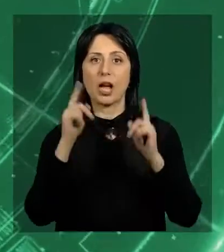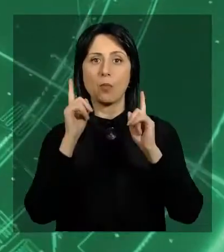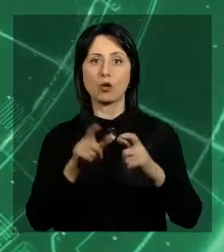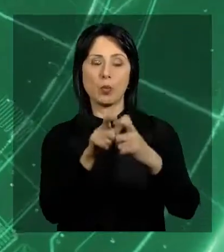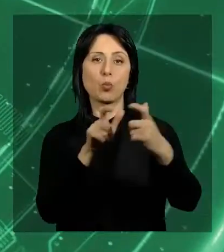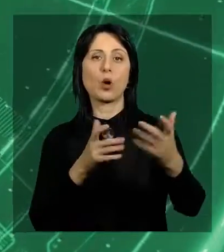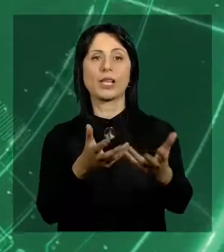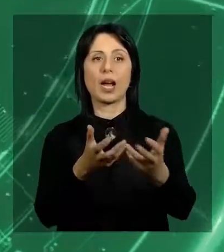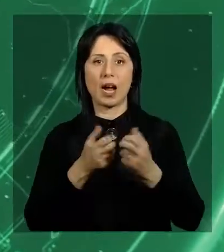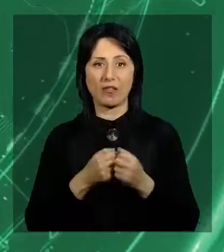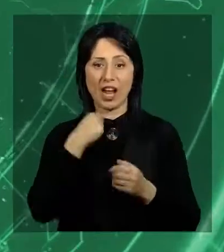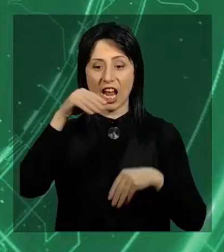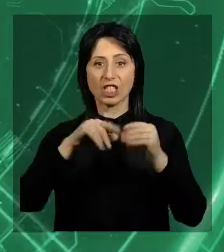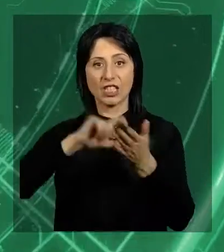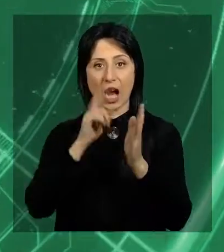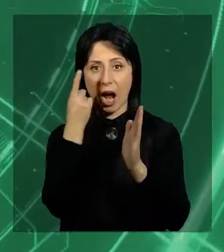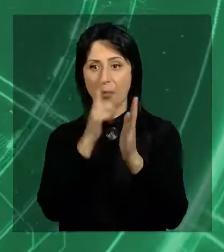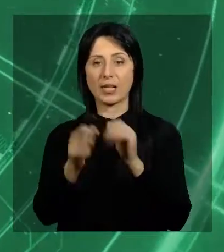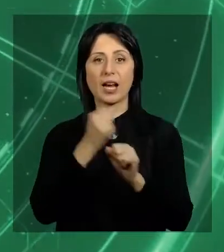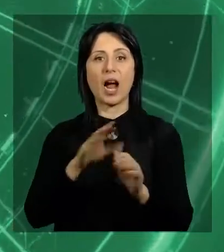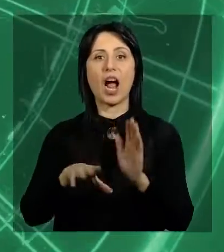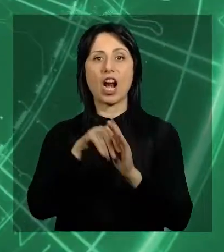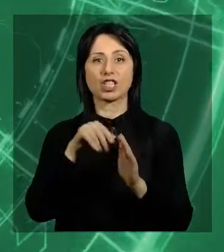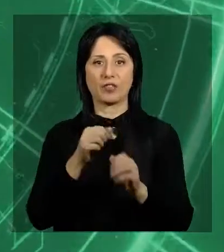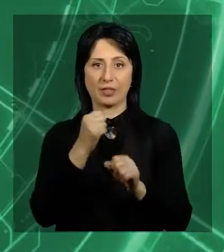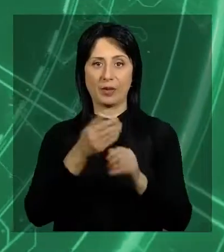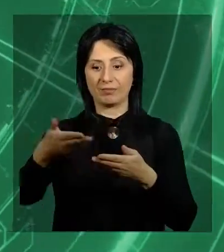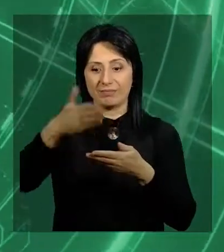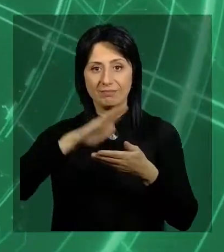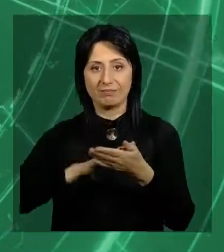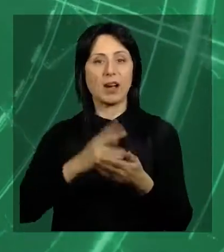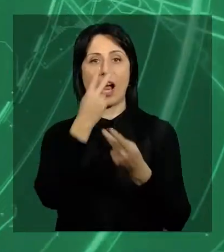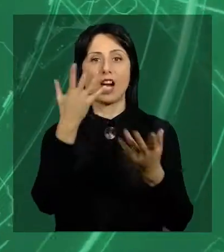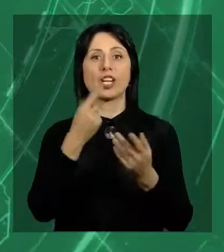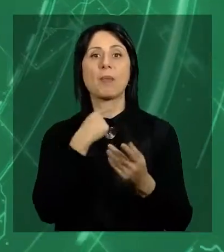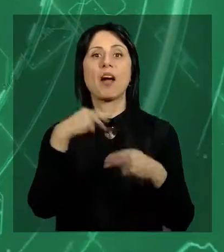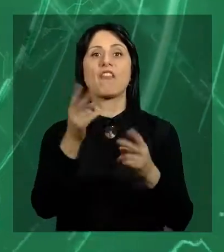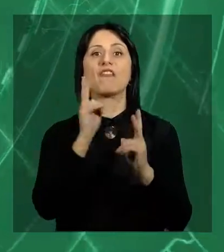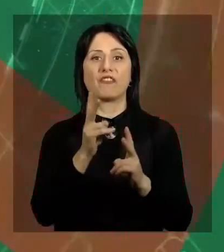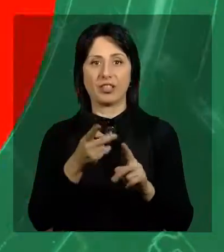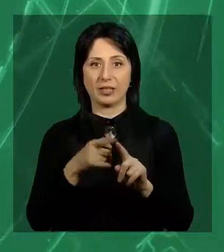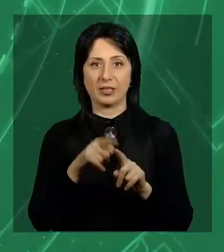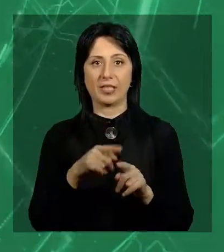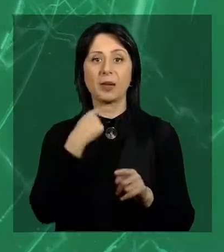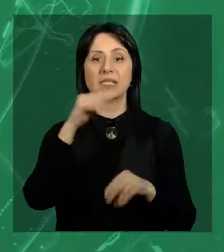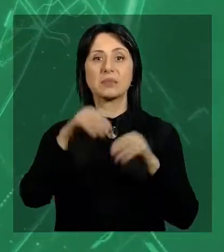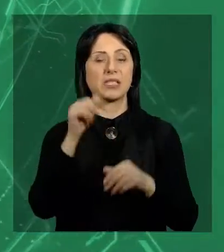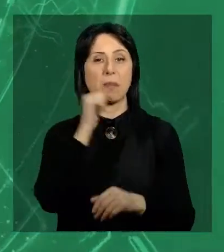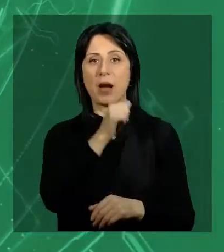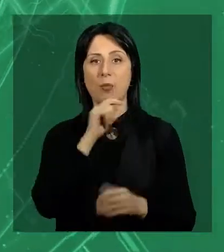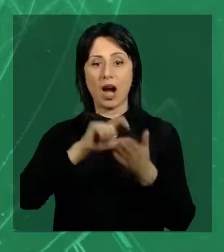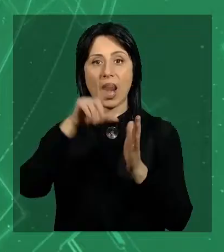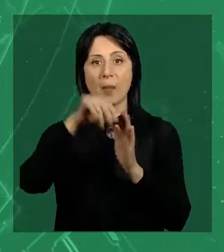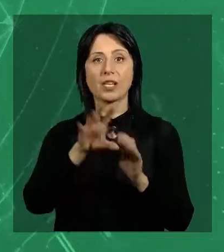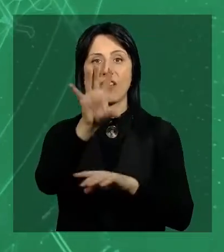ilə təsdiqlənmiş biletini alın. Səs vermə kabinəsində seçimdizi edin və biletini ilə qatlayın ki, kime səs verdiyiniz görünməsin. Səs